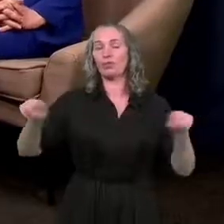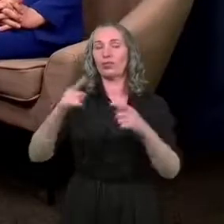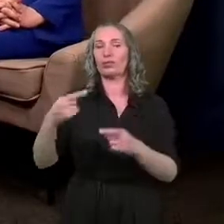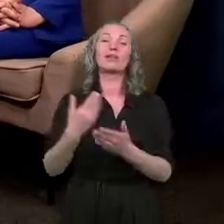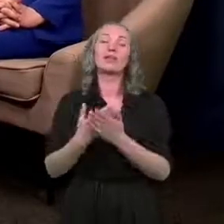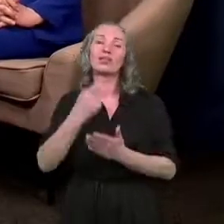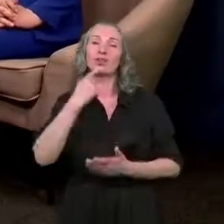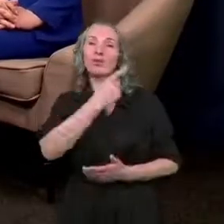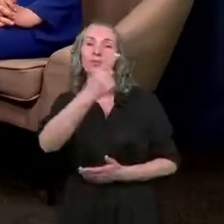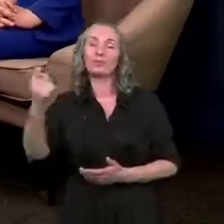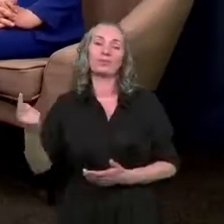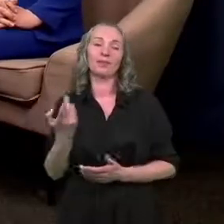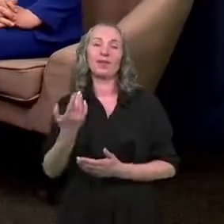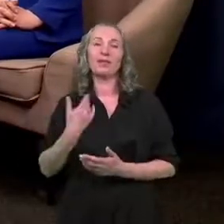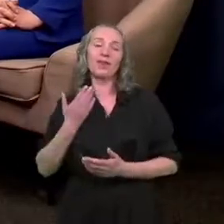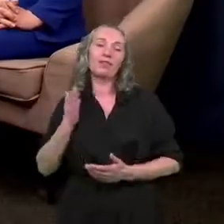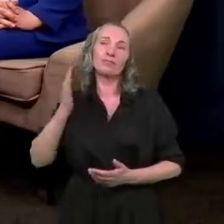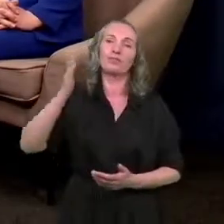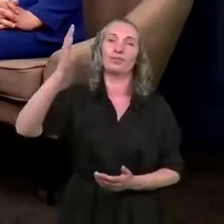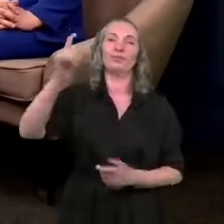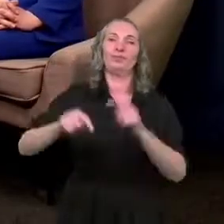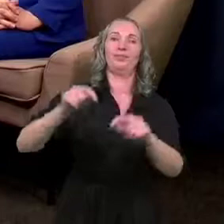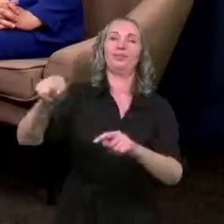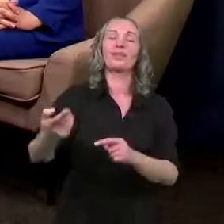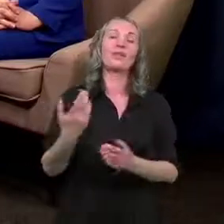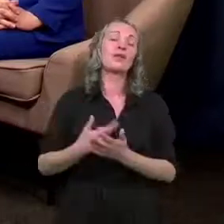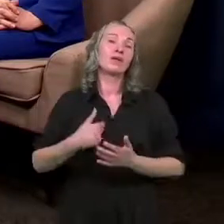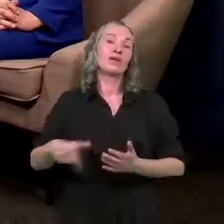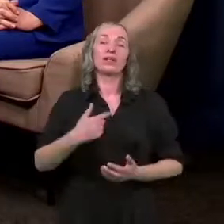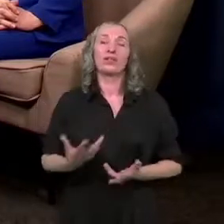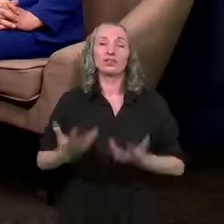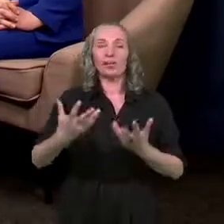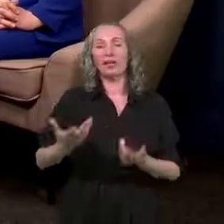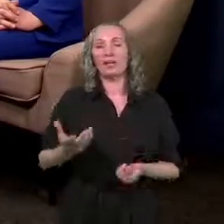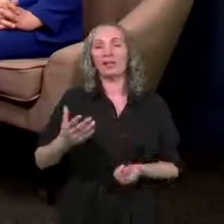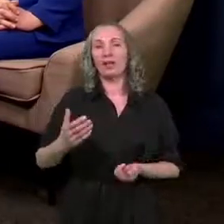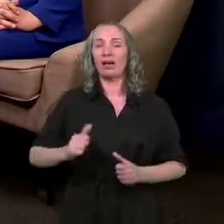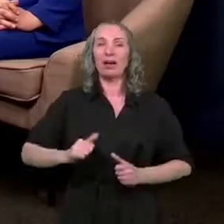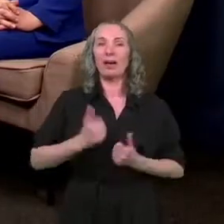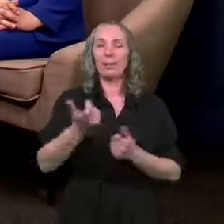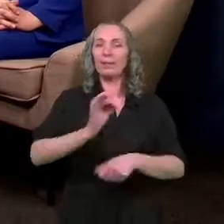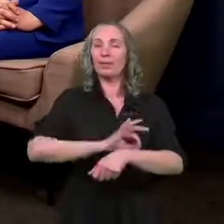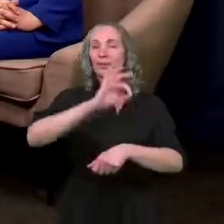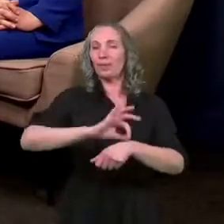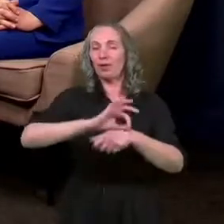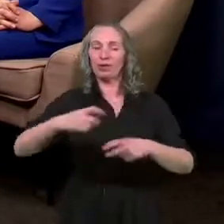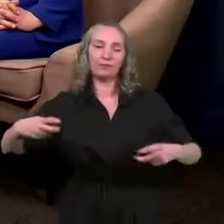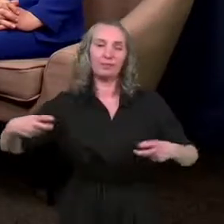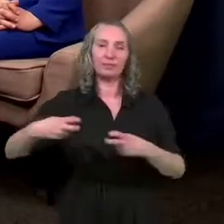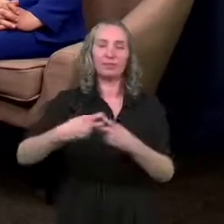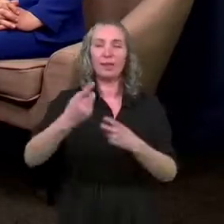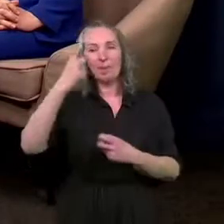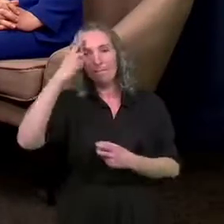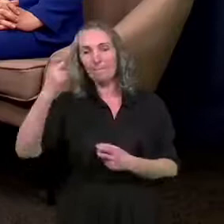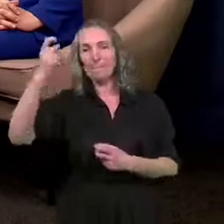troszeczkę chcę wybiec w przyszłość, ponieważ chcielibyśmy, żeby ten projekt też współgrał z tymi